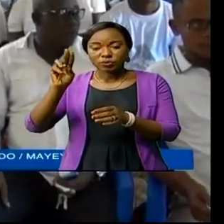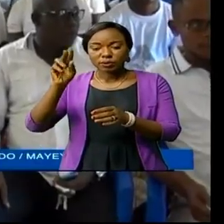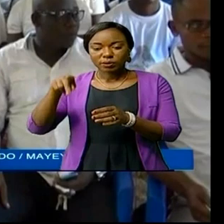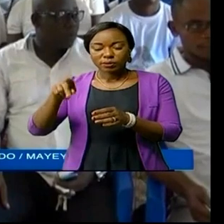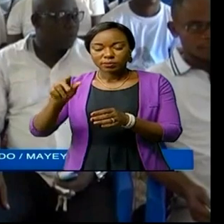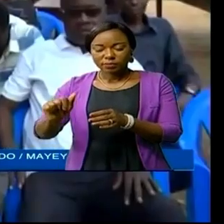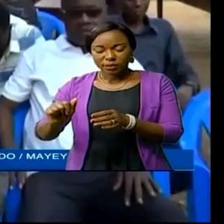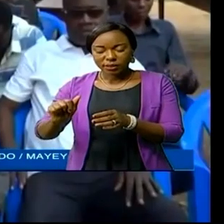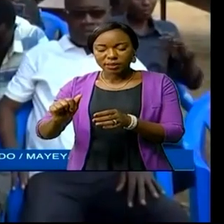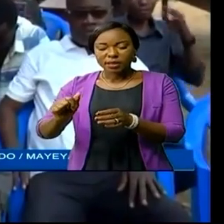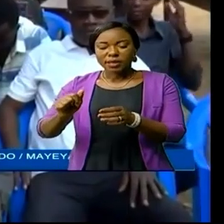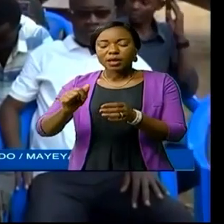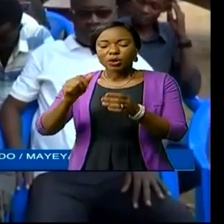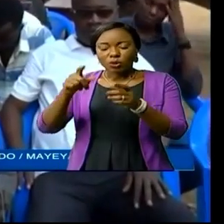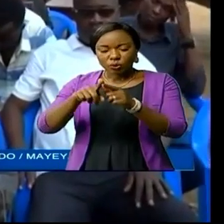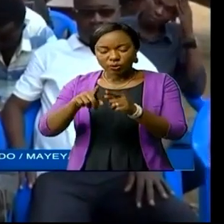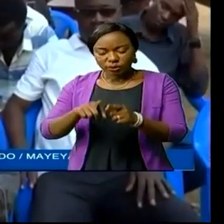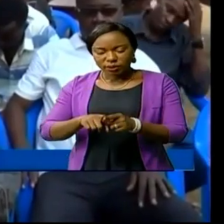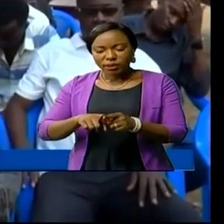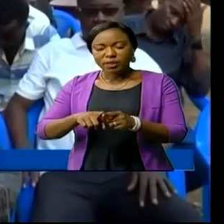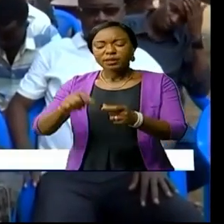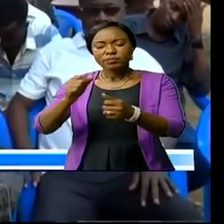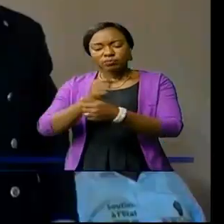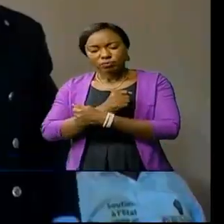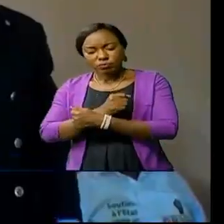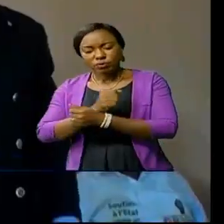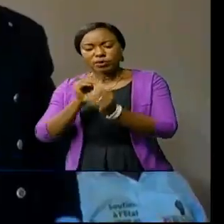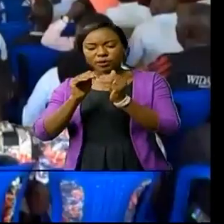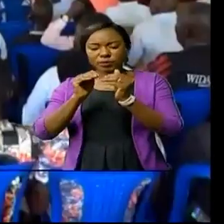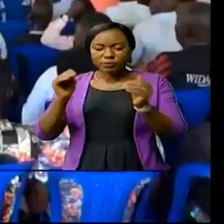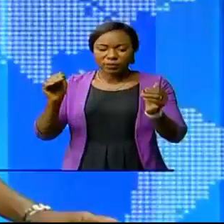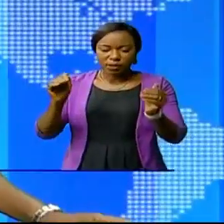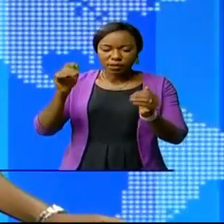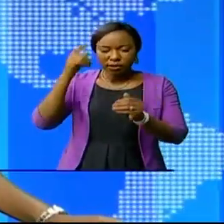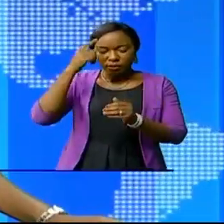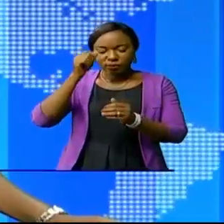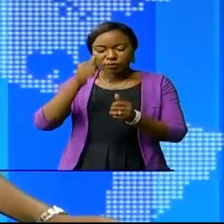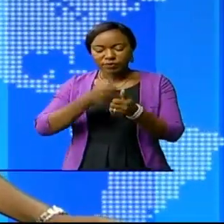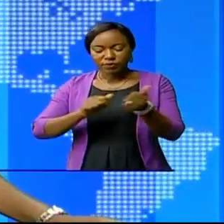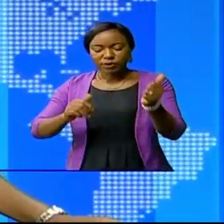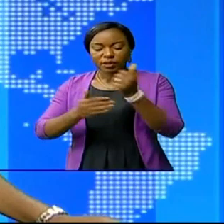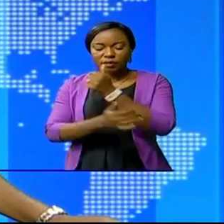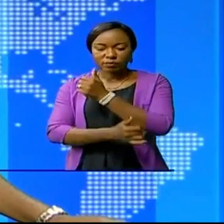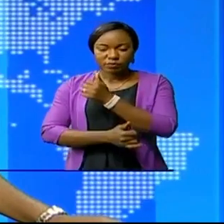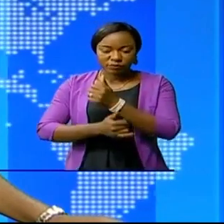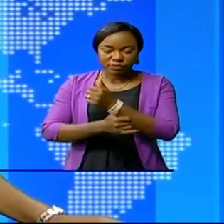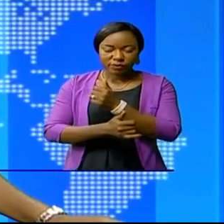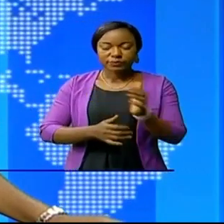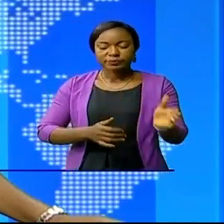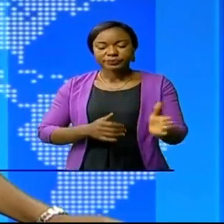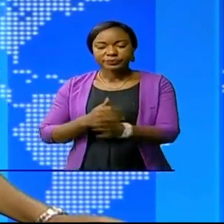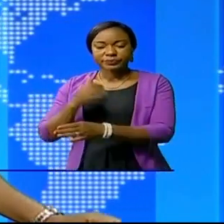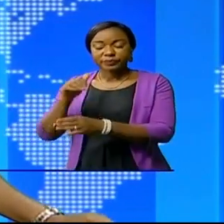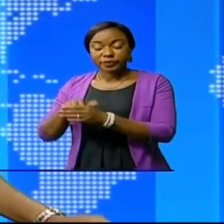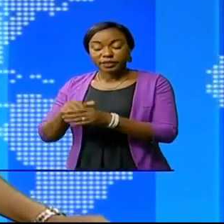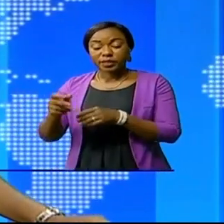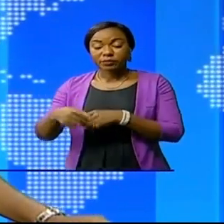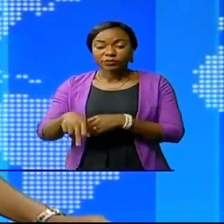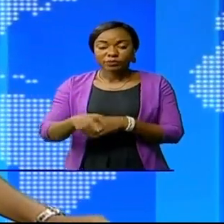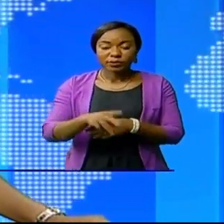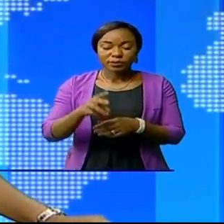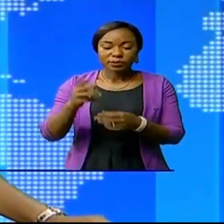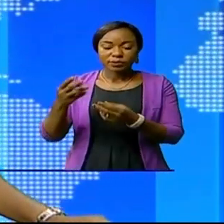afin de combattre la pauvreté qui ronge la Chapa. Et puis, dans la province du Maniema, le